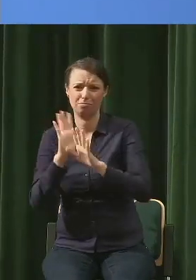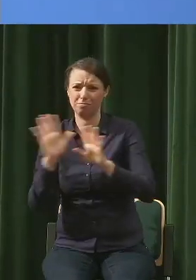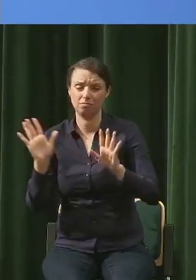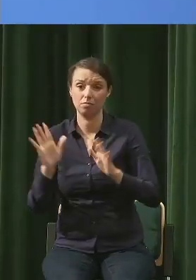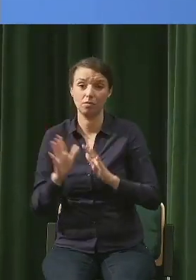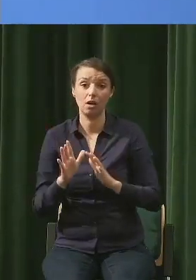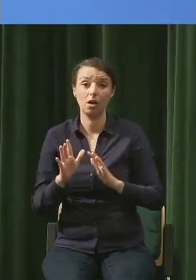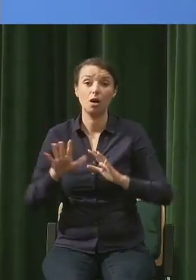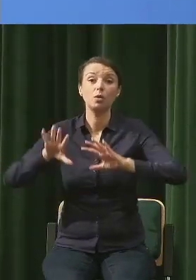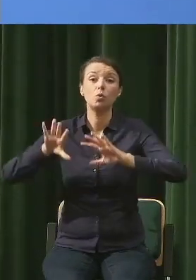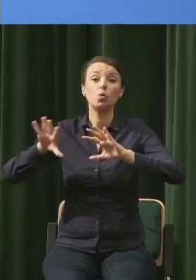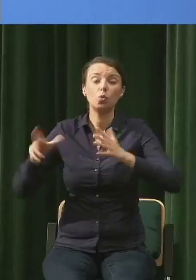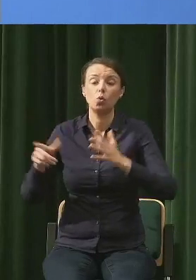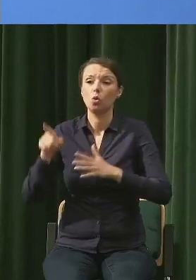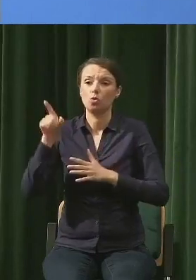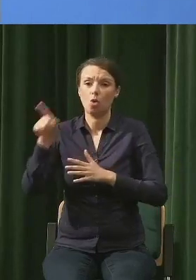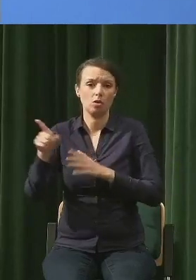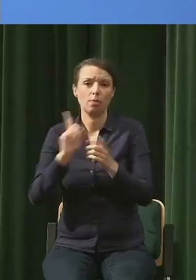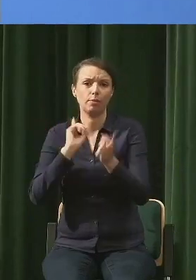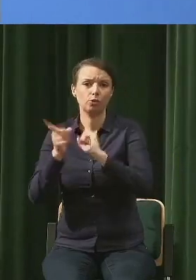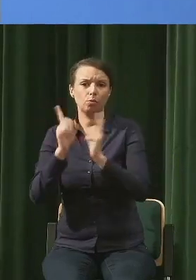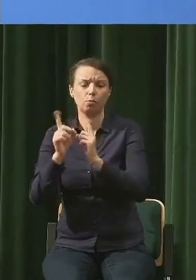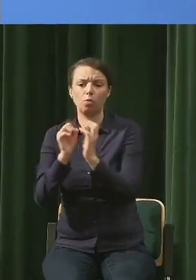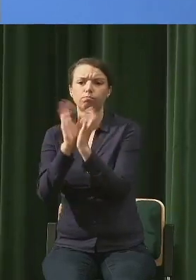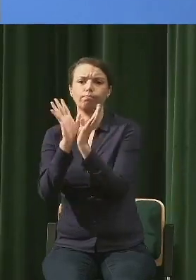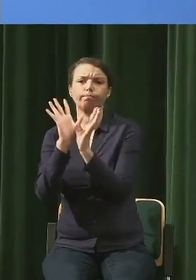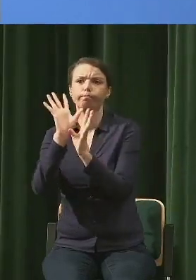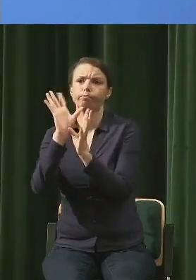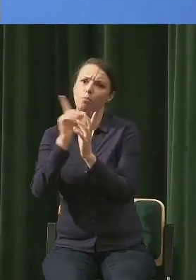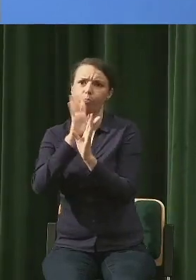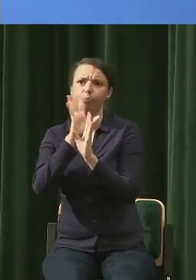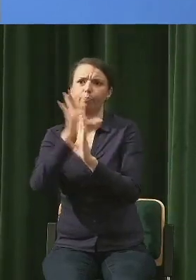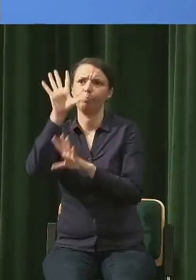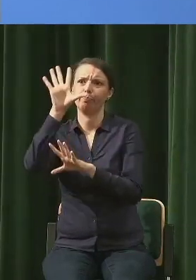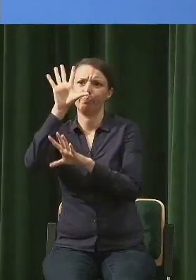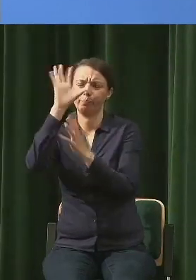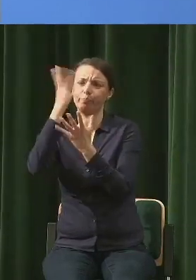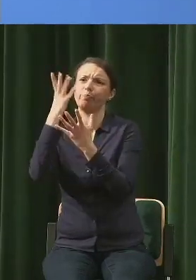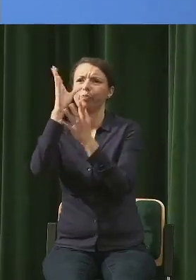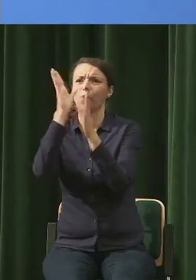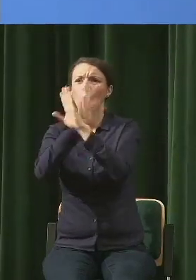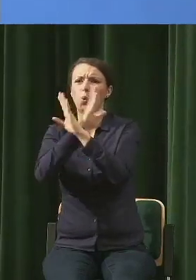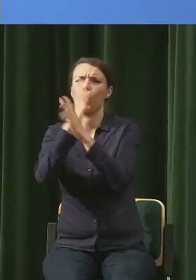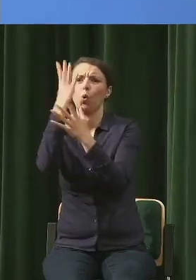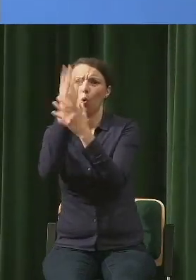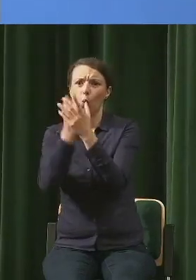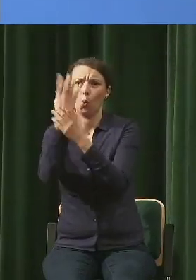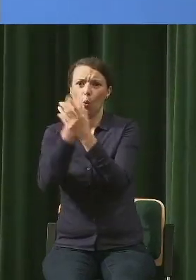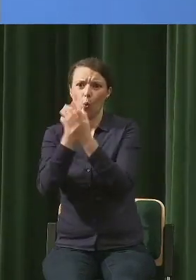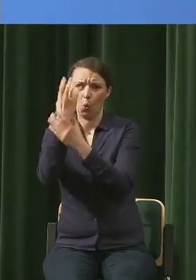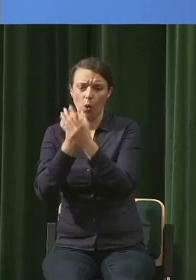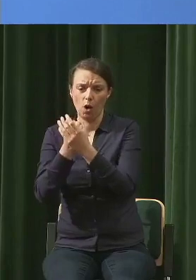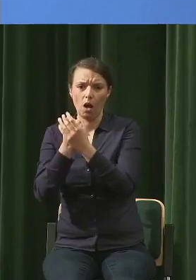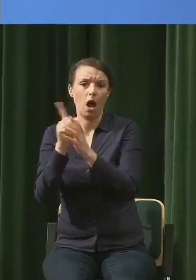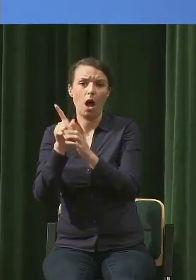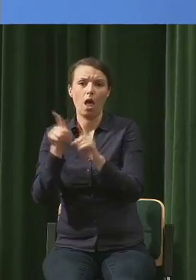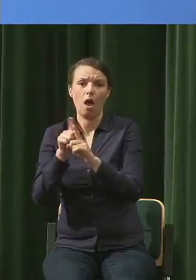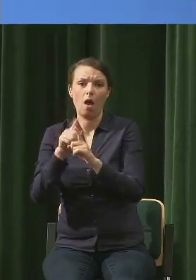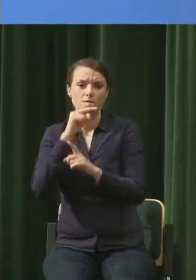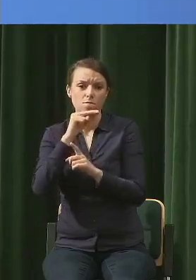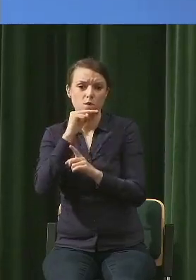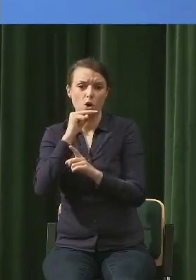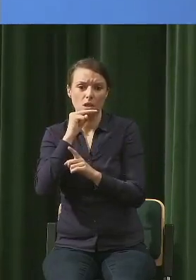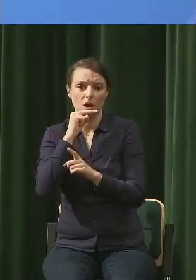po prostu najadają się bardzo szybko i w tym samym czasie nie dyfunduje z nich woda. To znaczy ich